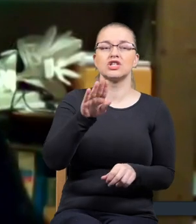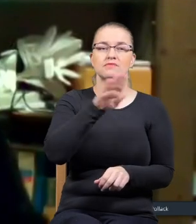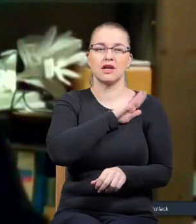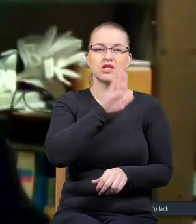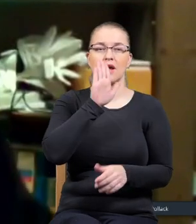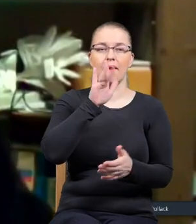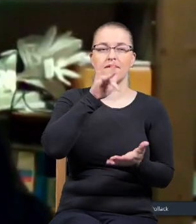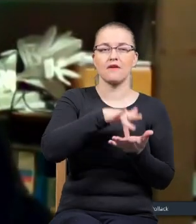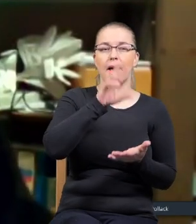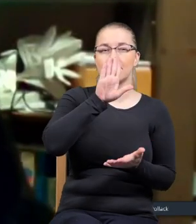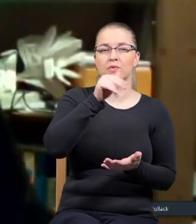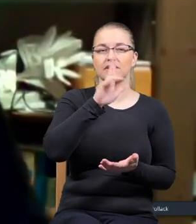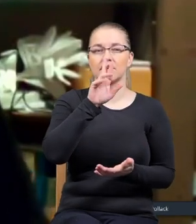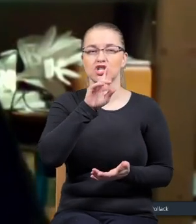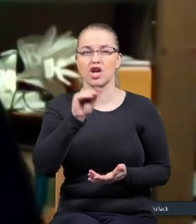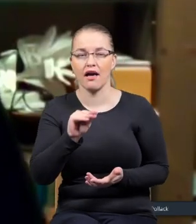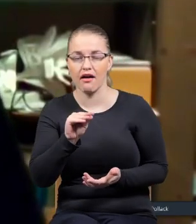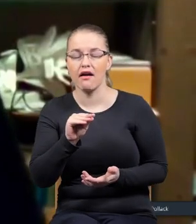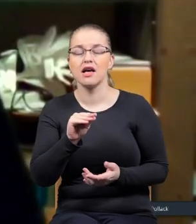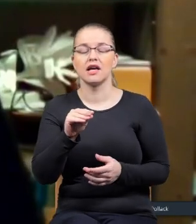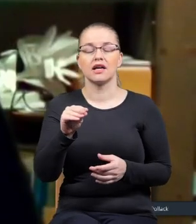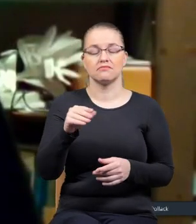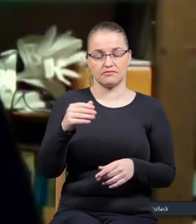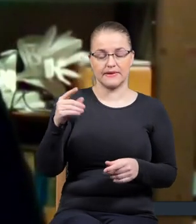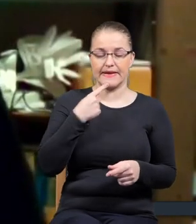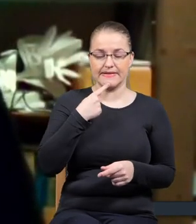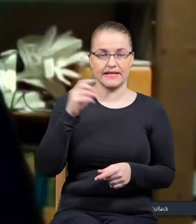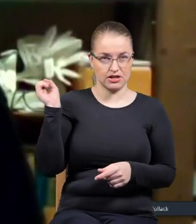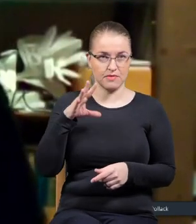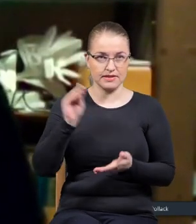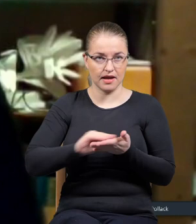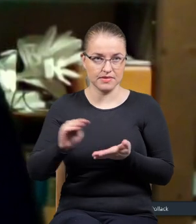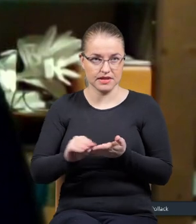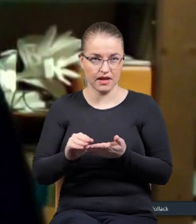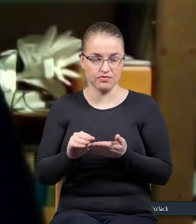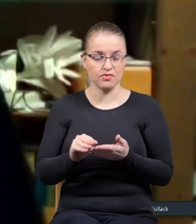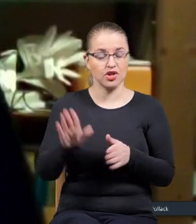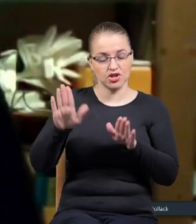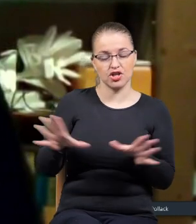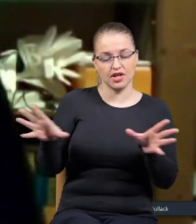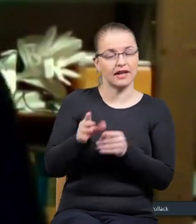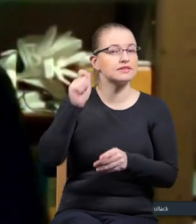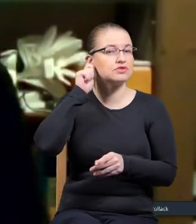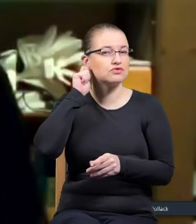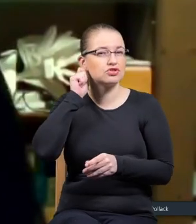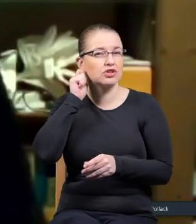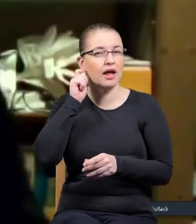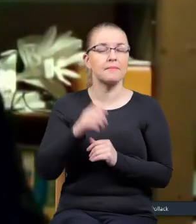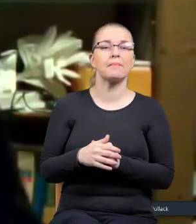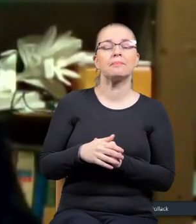I on sobie tam siedział u nas w domu z tą dziewczyną, która nie mówiła po niemiecku i on